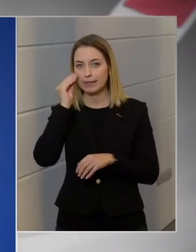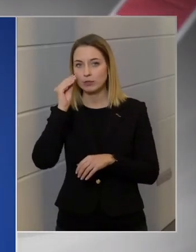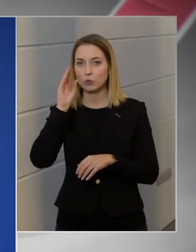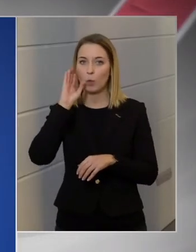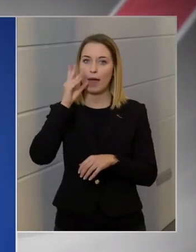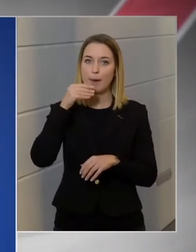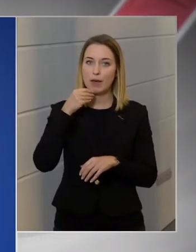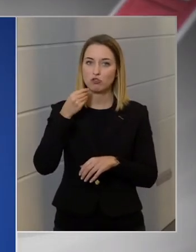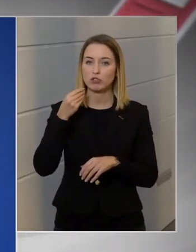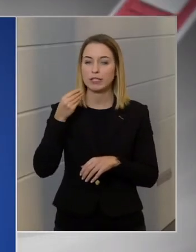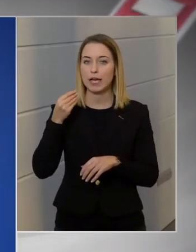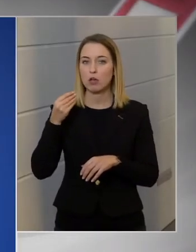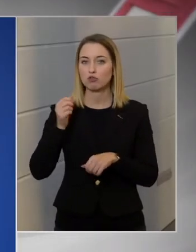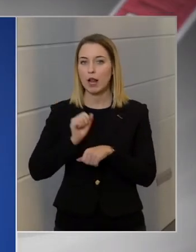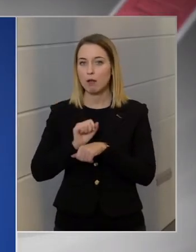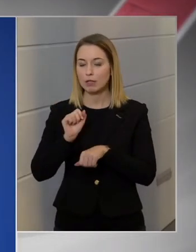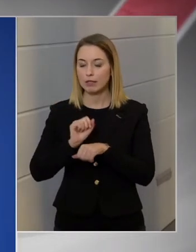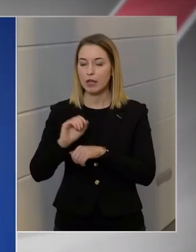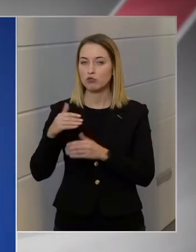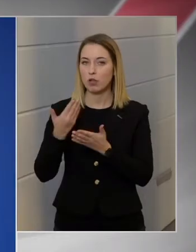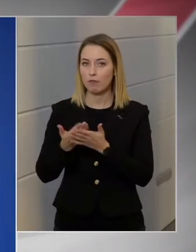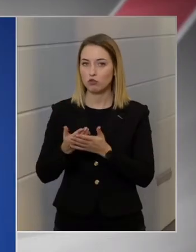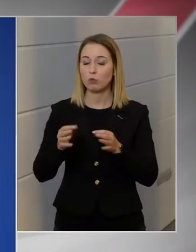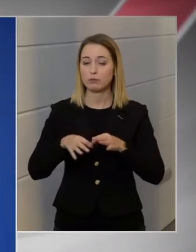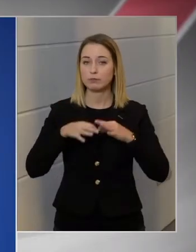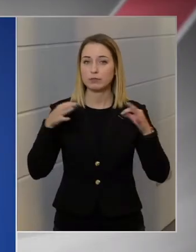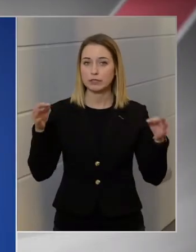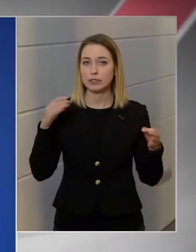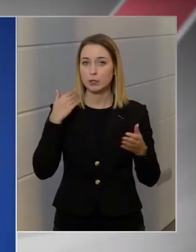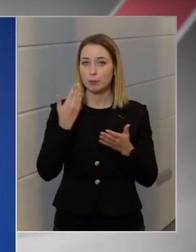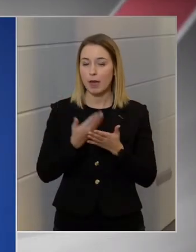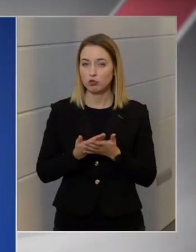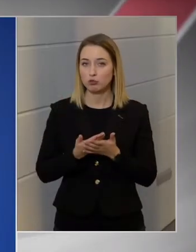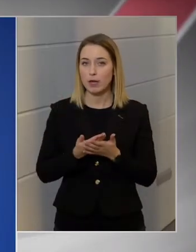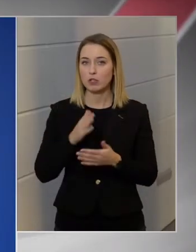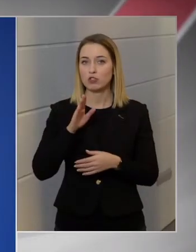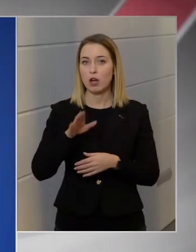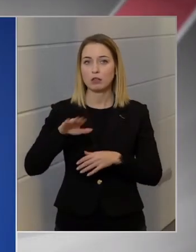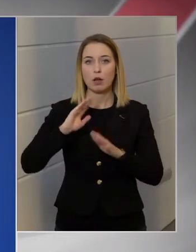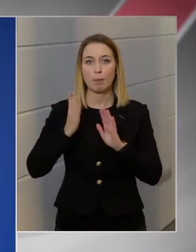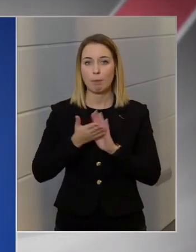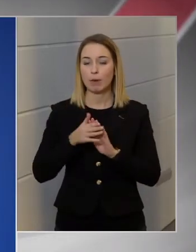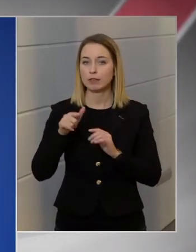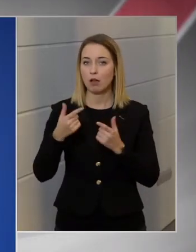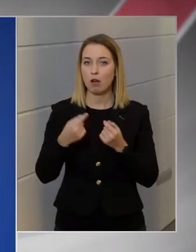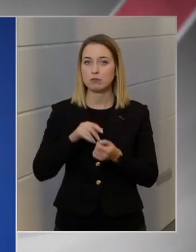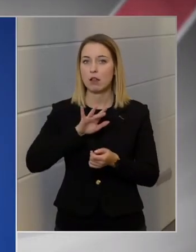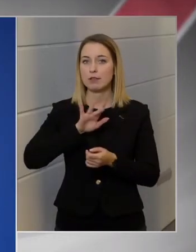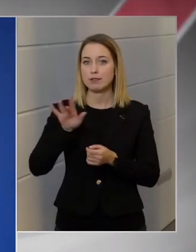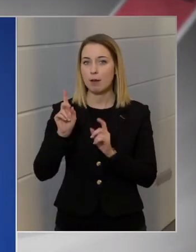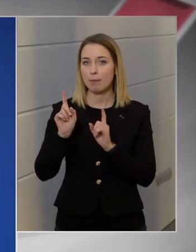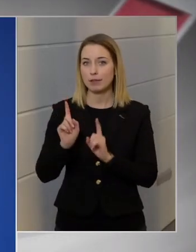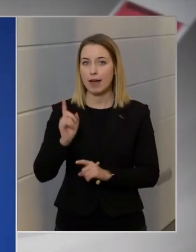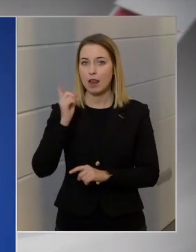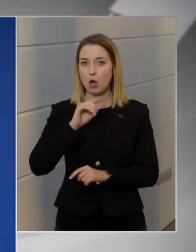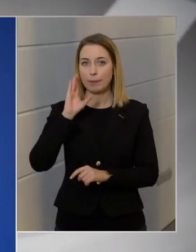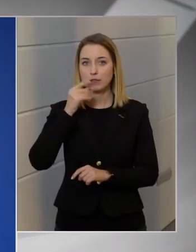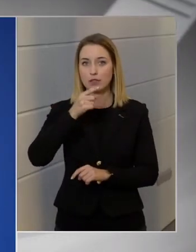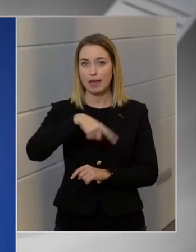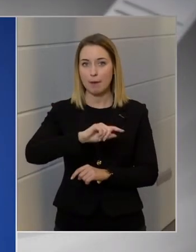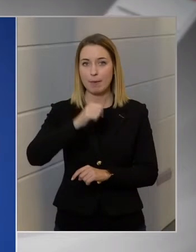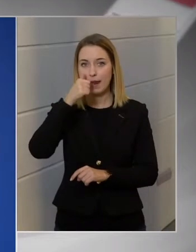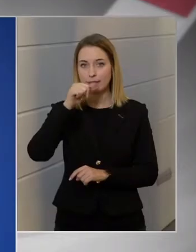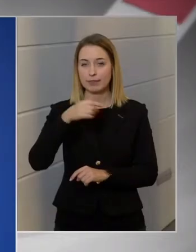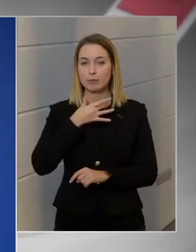és emberséges elbánást javasol. Ez nyílt beismerése annak, hogy mindazzal szemben áll, amit egyébként az emberek